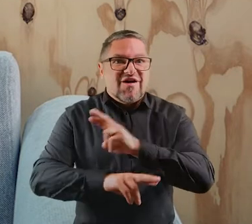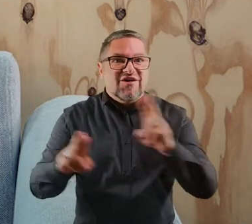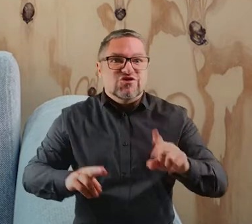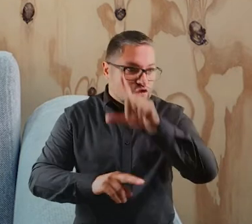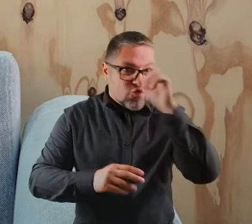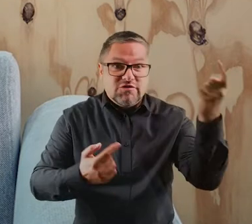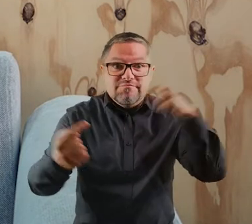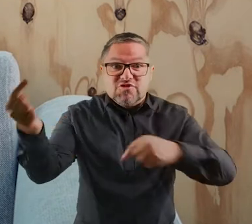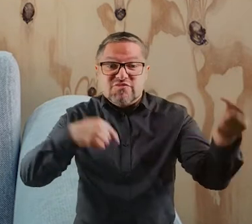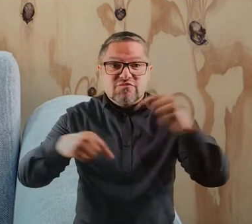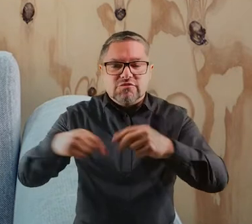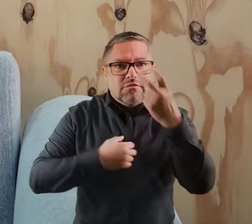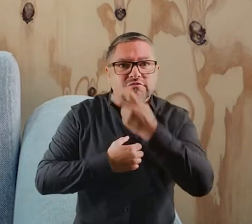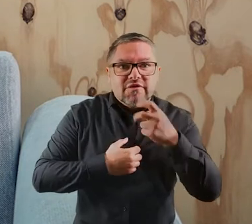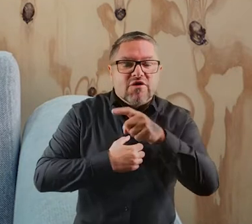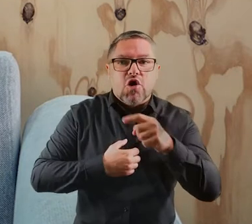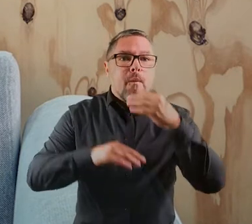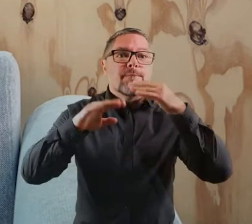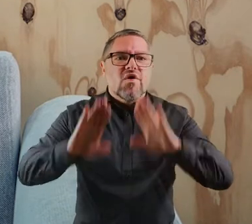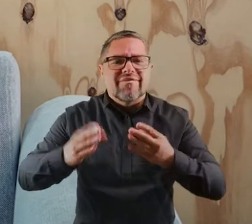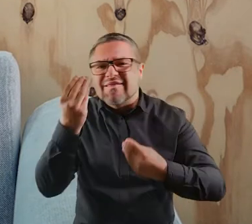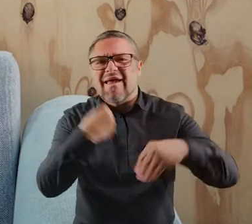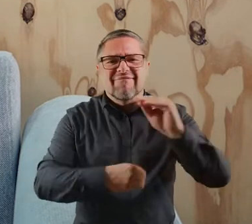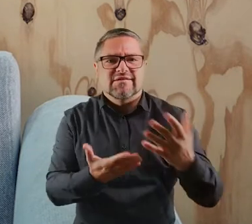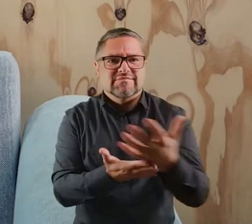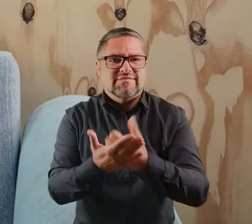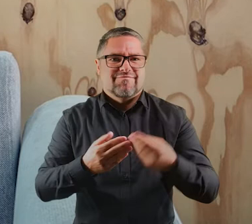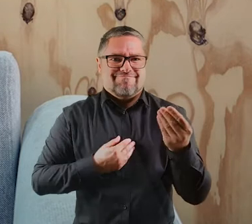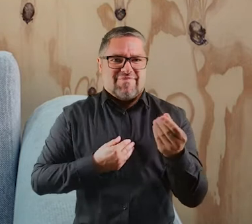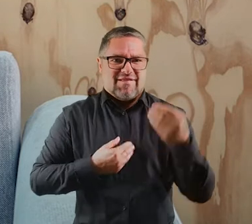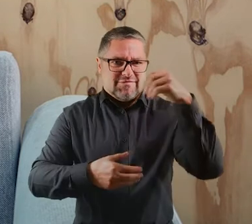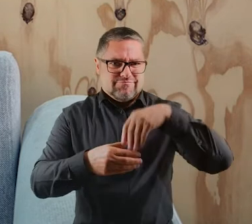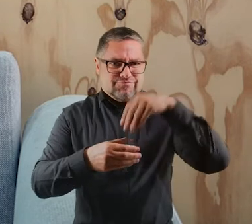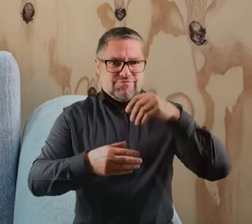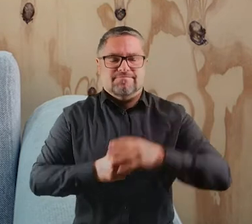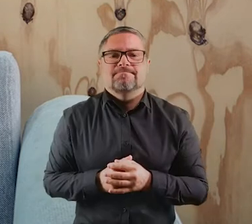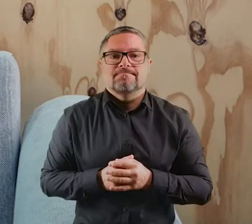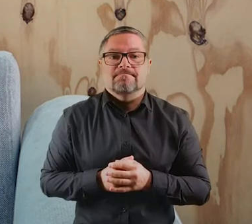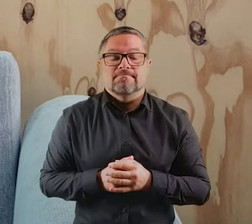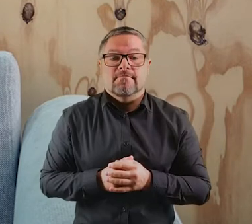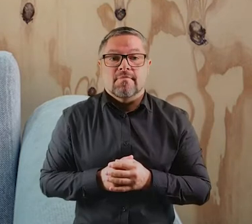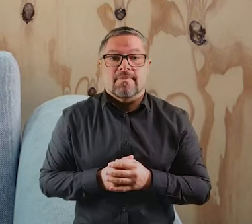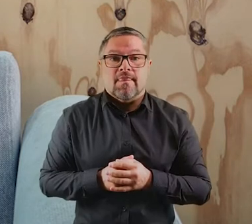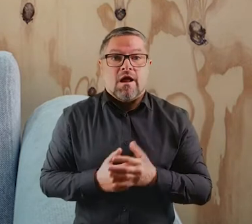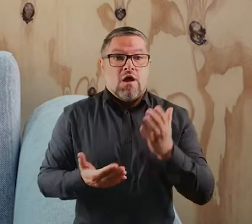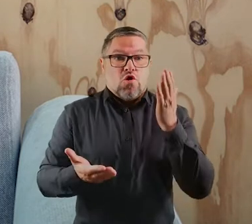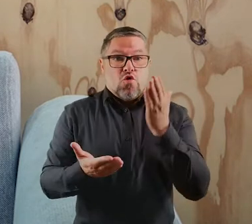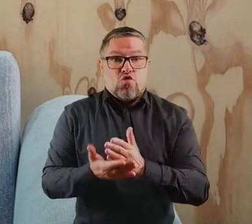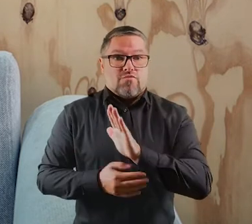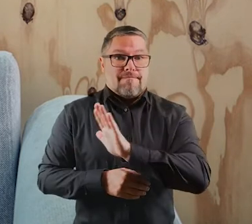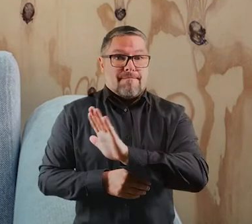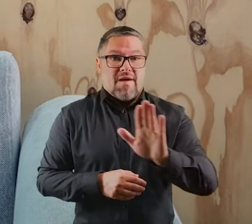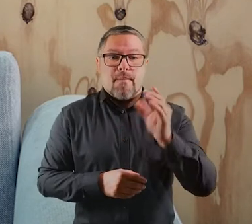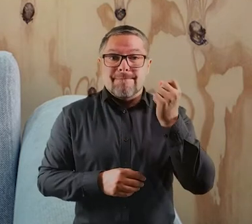atrakcje przyciągną ludzi i pozwolą zebrać jak największą kwotę. Kiedy